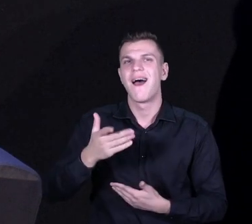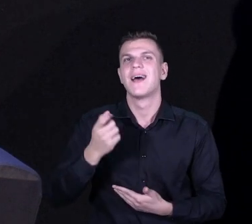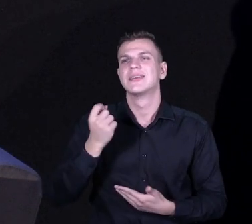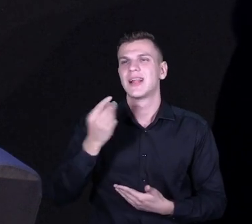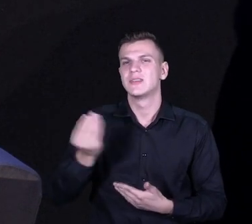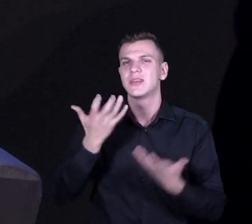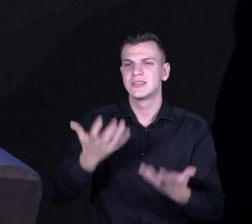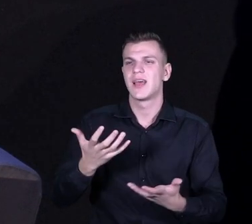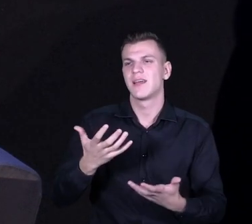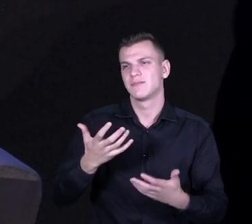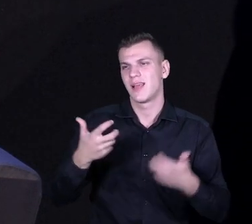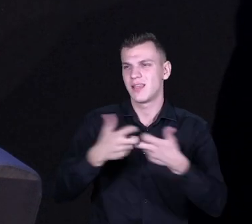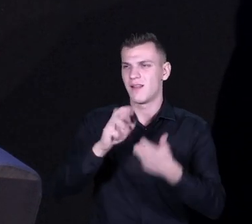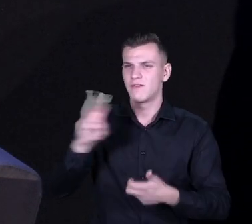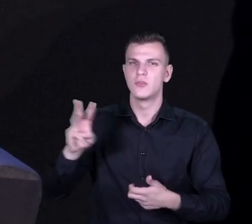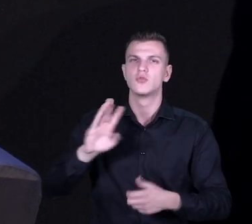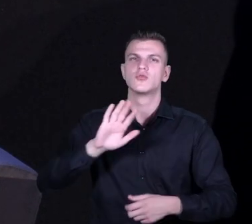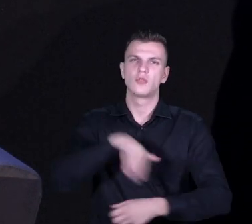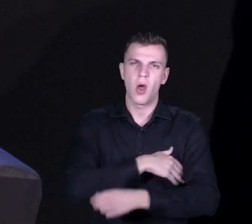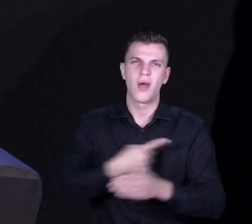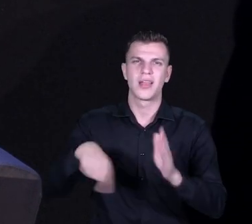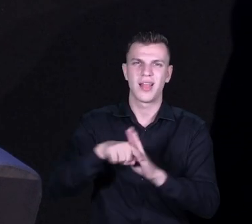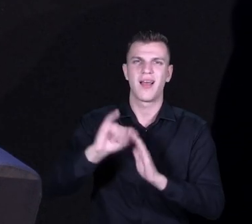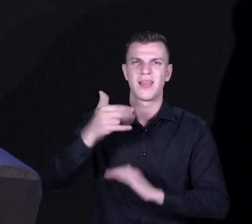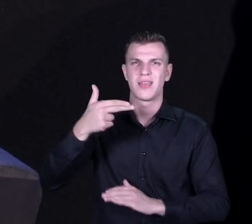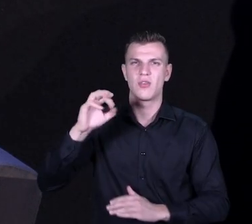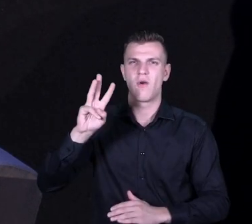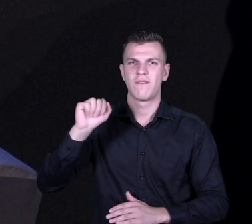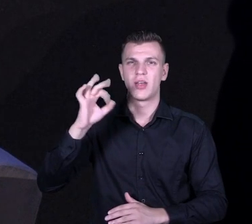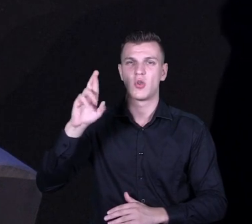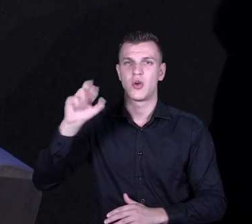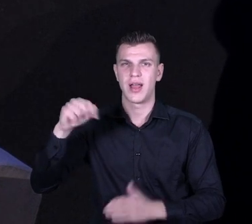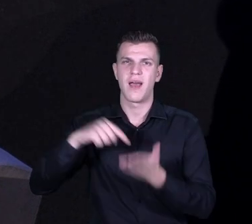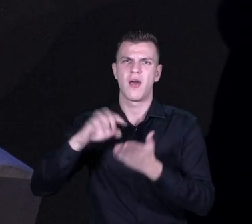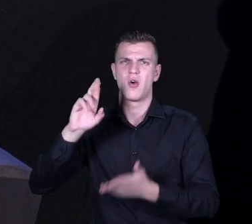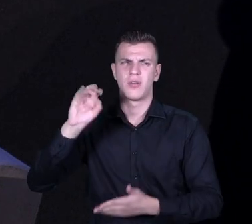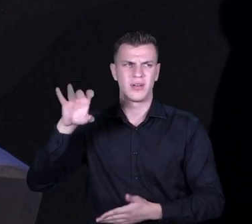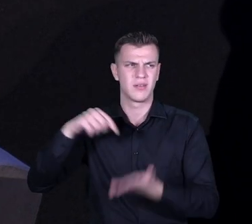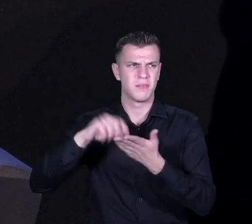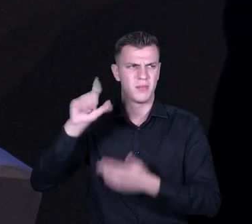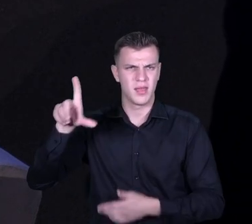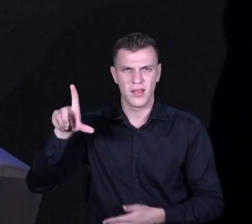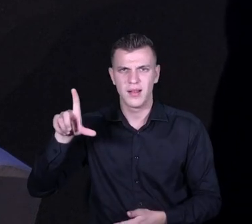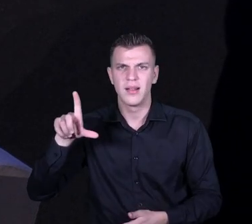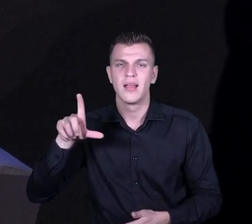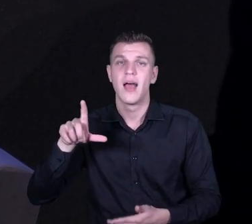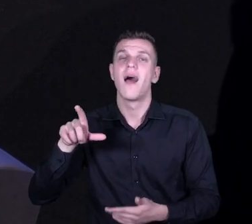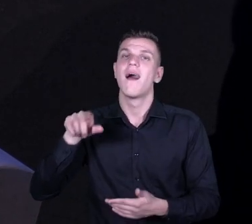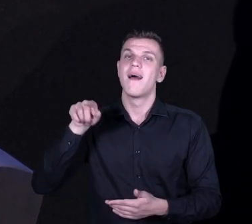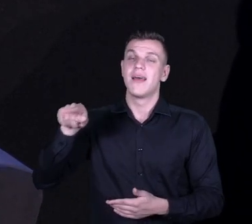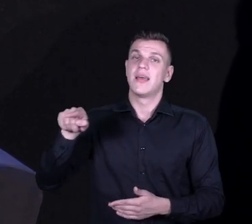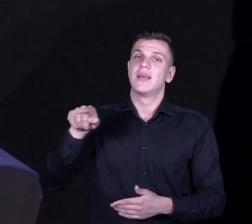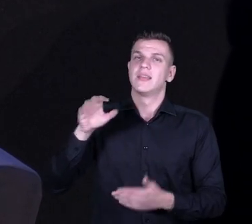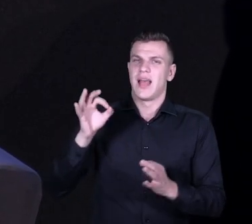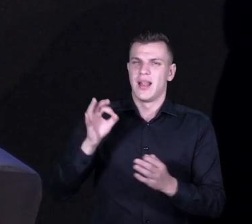szkoła dla innowatora.co.org.pl, tam jest bardzo dużo materiałów, też po konferencji będzie udostępniona podstrona, która częściowo jest teraz